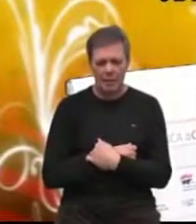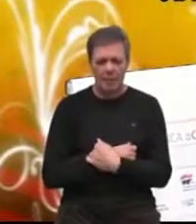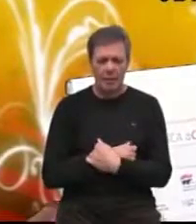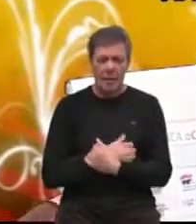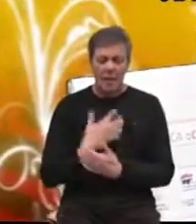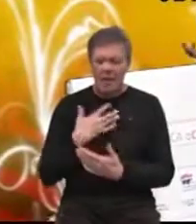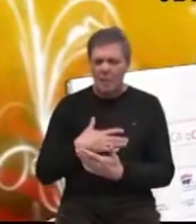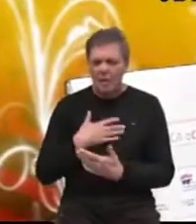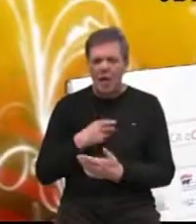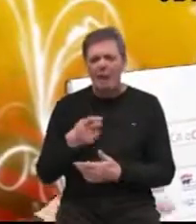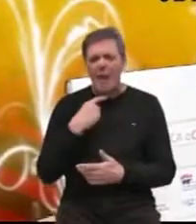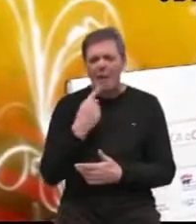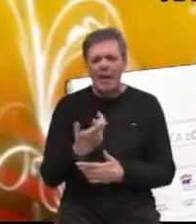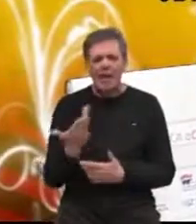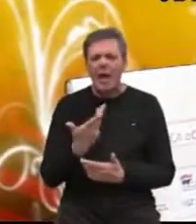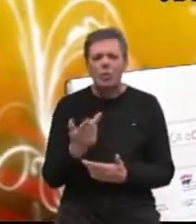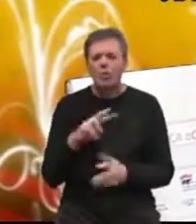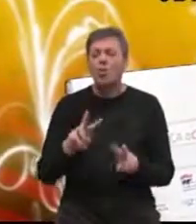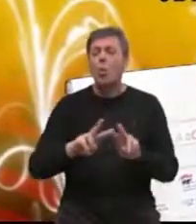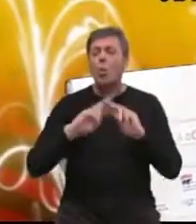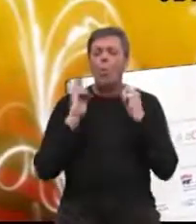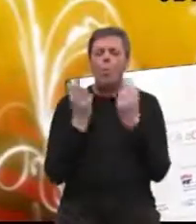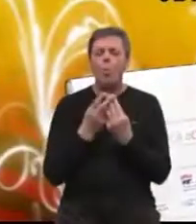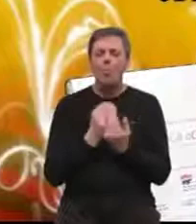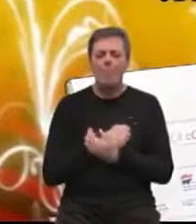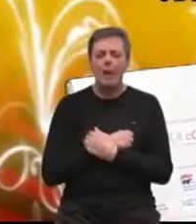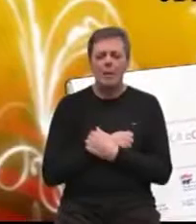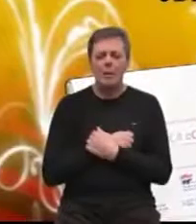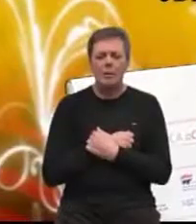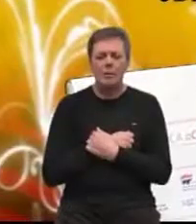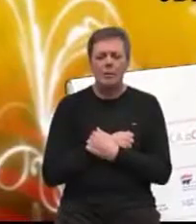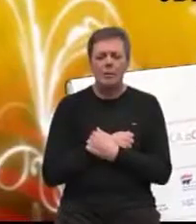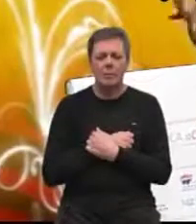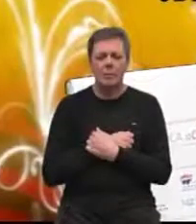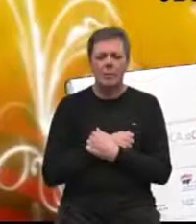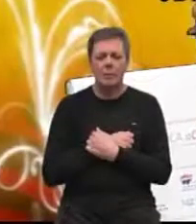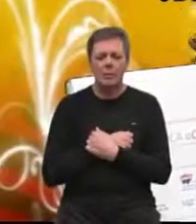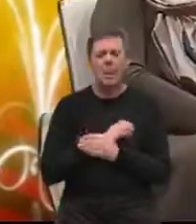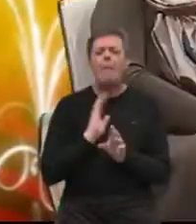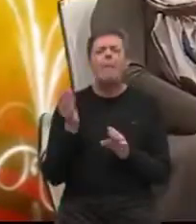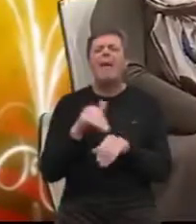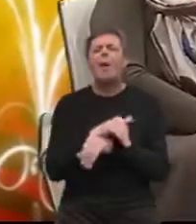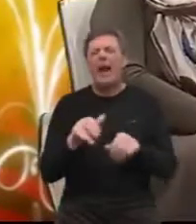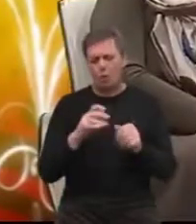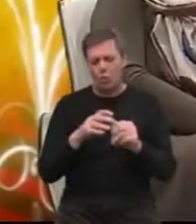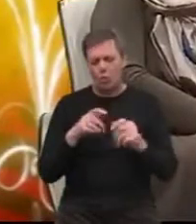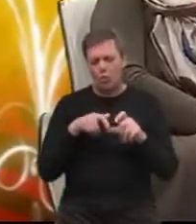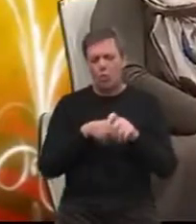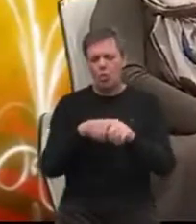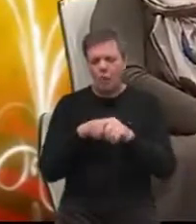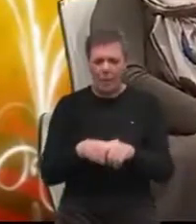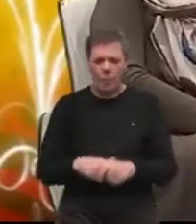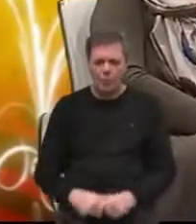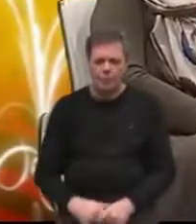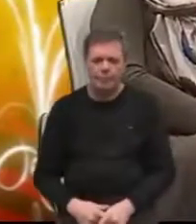rada da nam kažete kako ste došli u međunarodnu su... među... preko graničnu suradnju. suradnju, da... Evo, ja moram